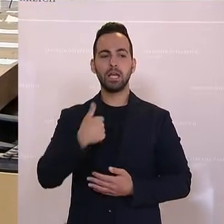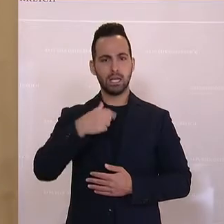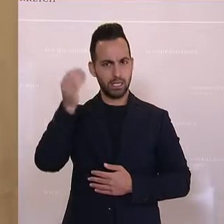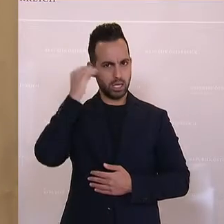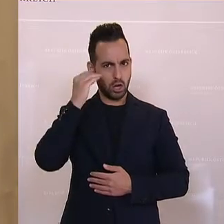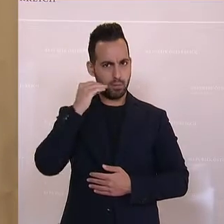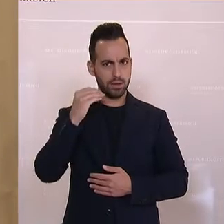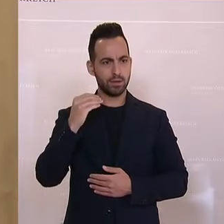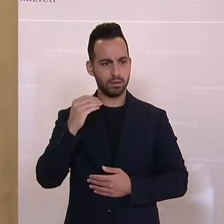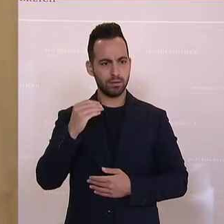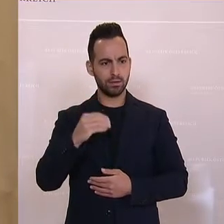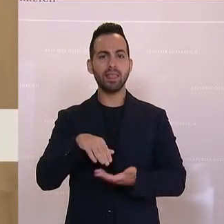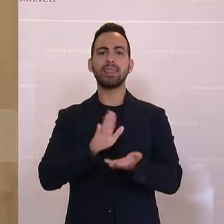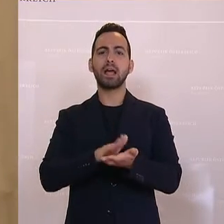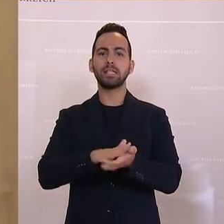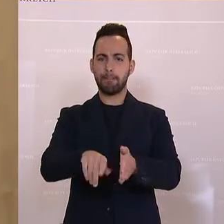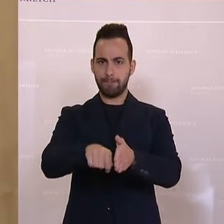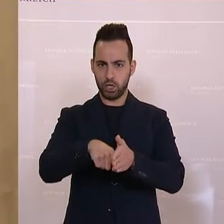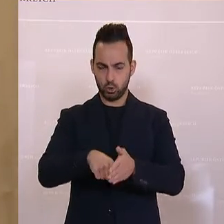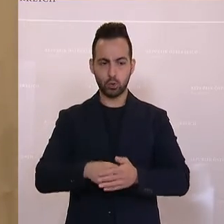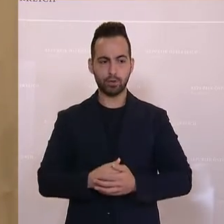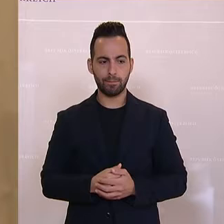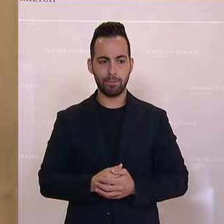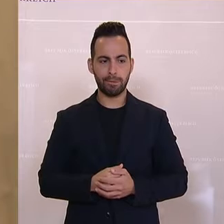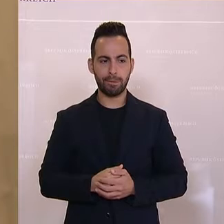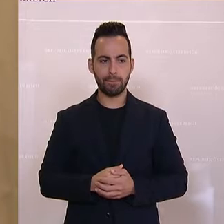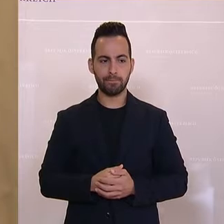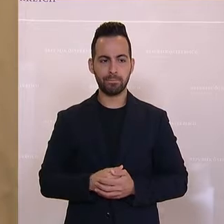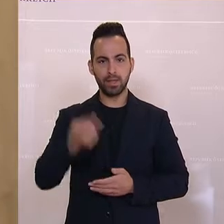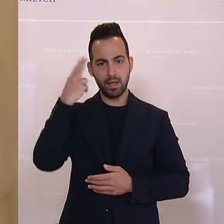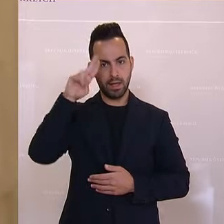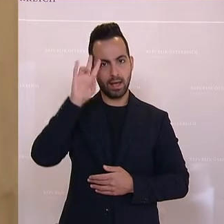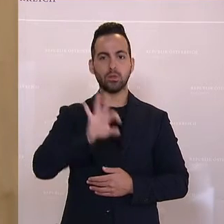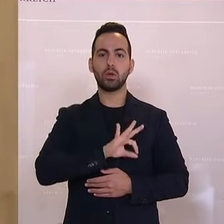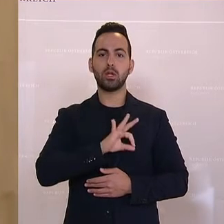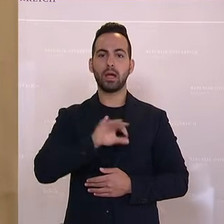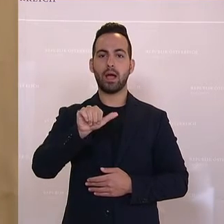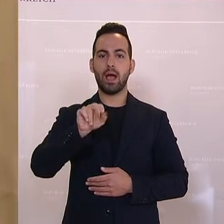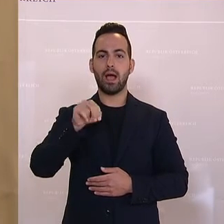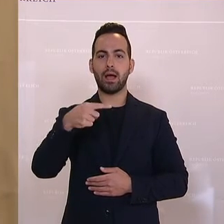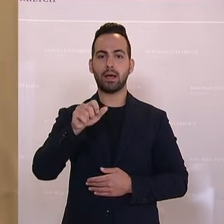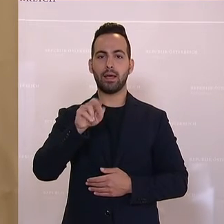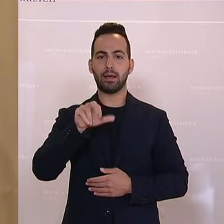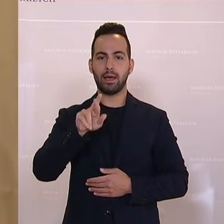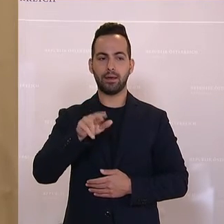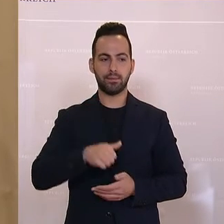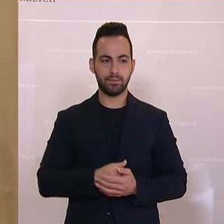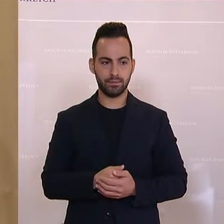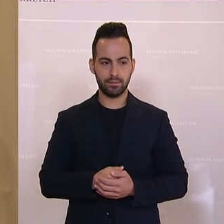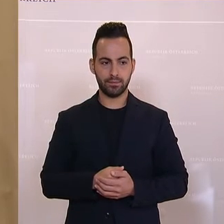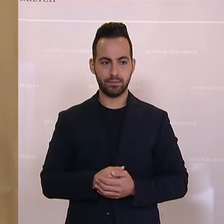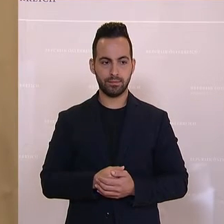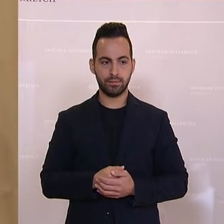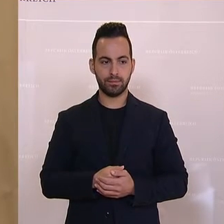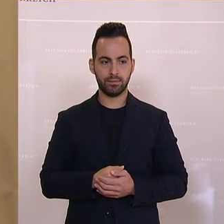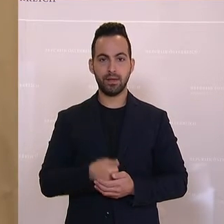ich bin hier wegen einer tatsächlichen Berichtigung von Herrn Kollegen Angerer. Aber es ist kein